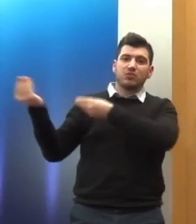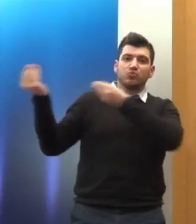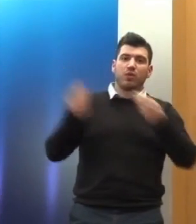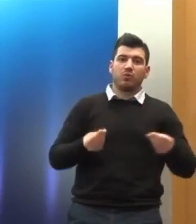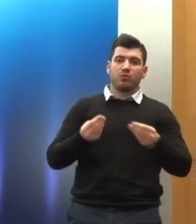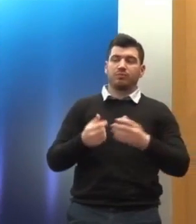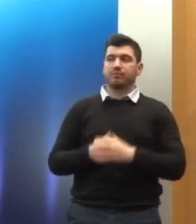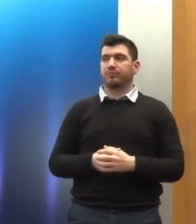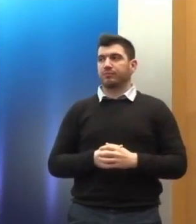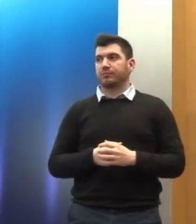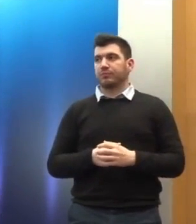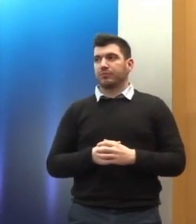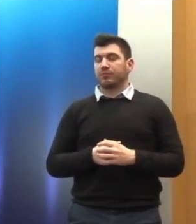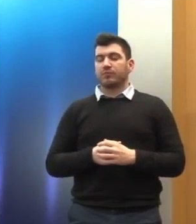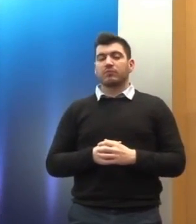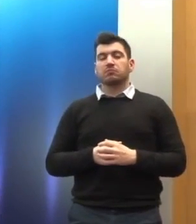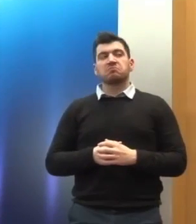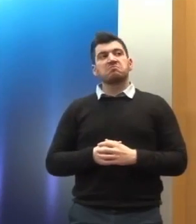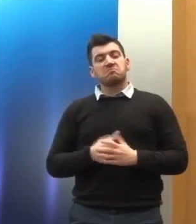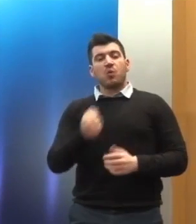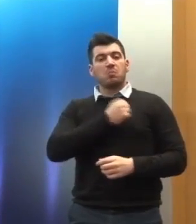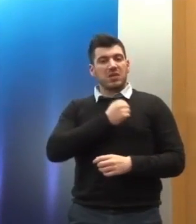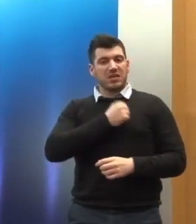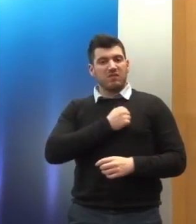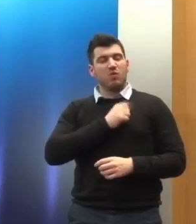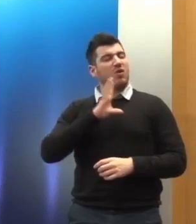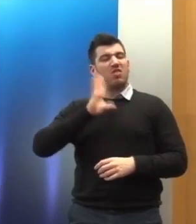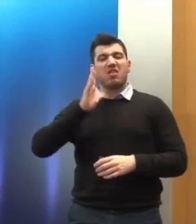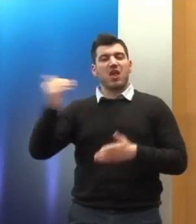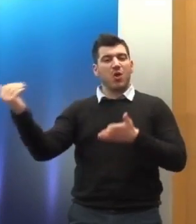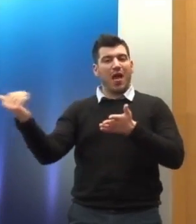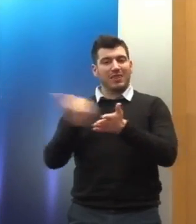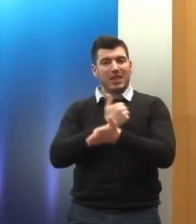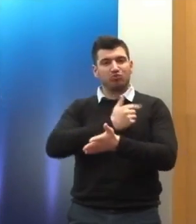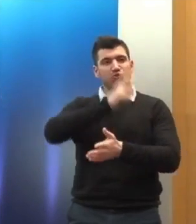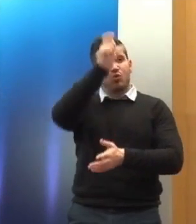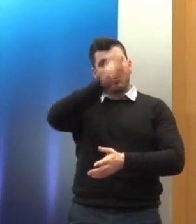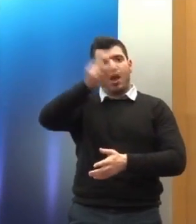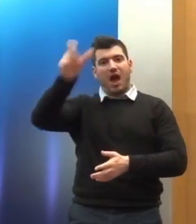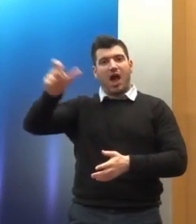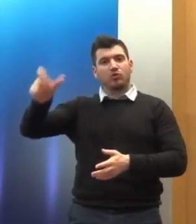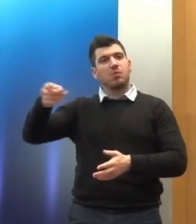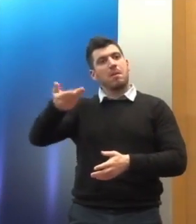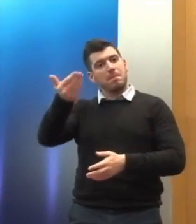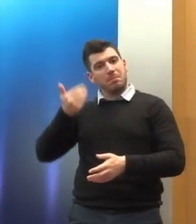Έχω την αίσθηση, χωρίς να θέλω καθόλου να αδικήσω προκατόχους, να αδικήσω